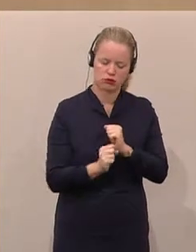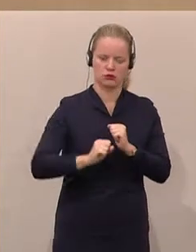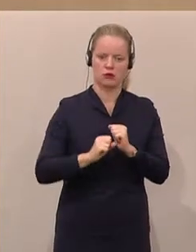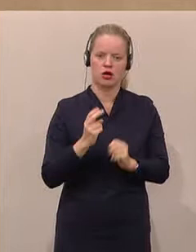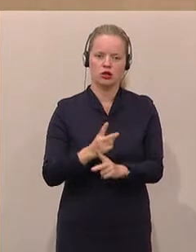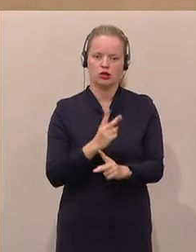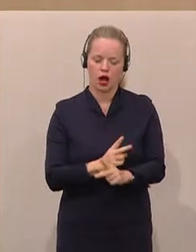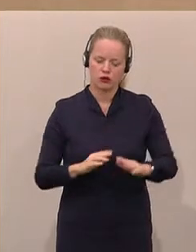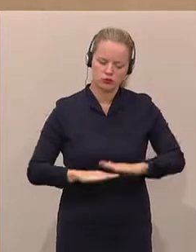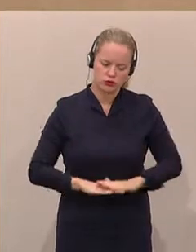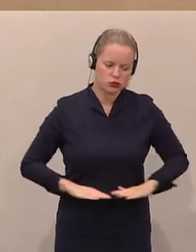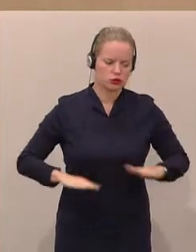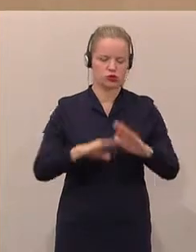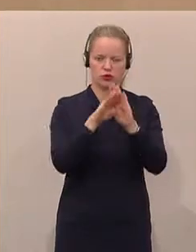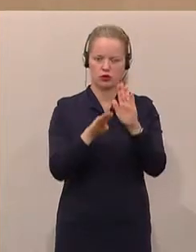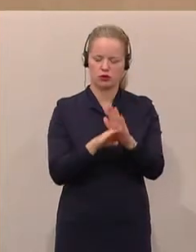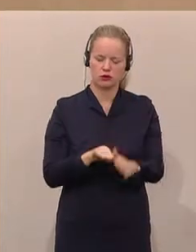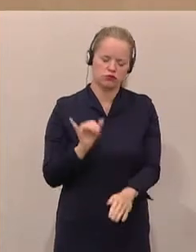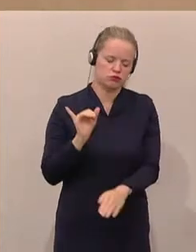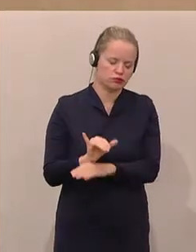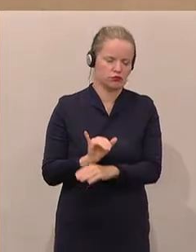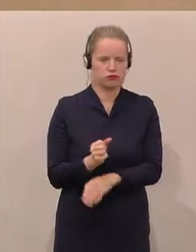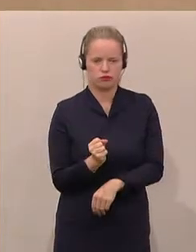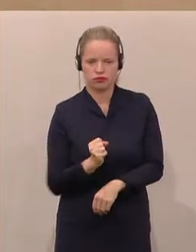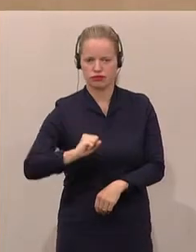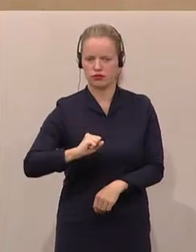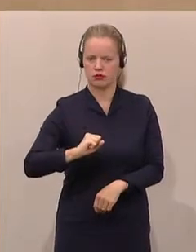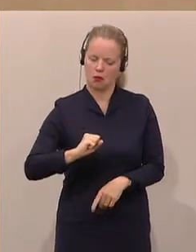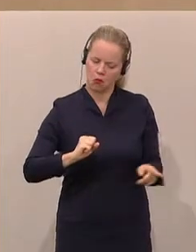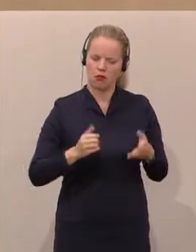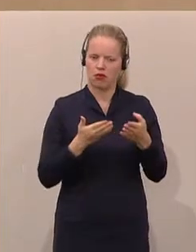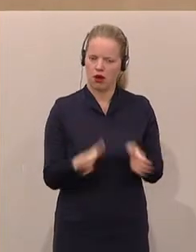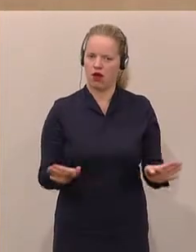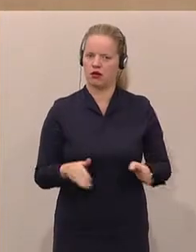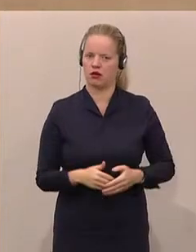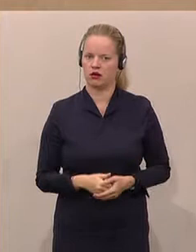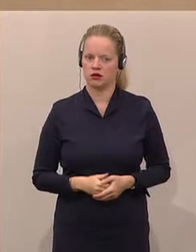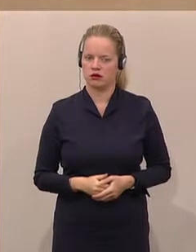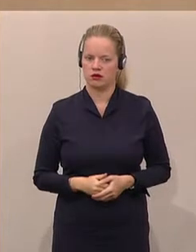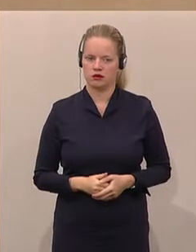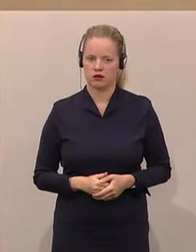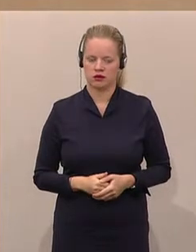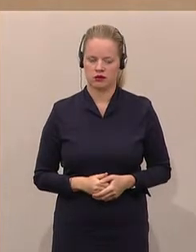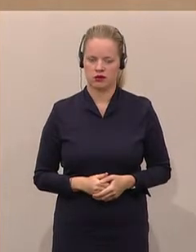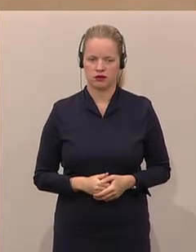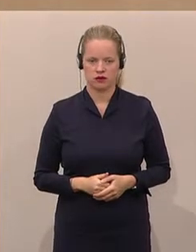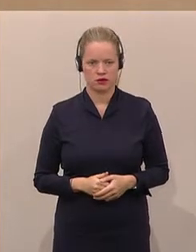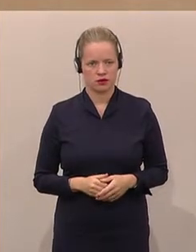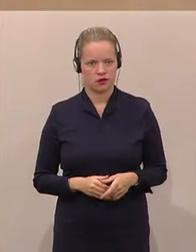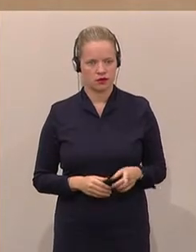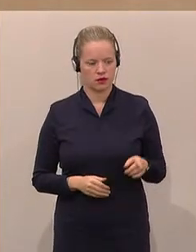Staatsgrundgesetz zu missachten und wie weit Sie das gerade noch Zulässige